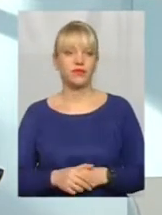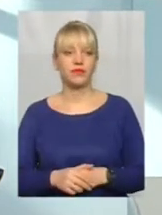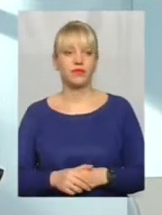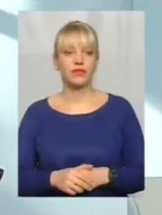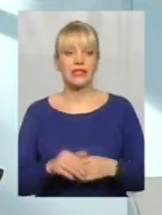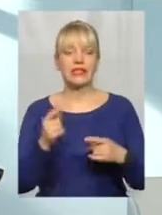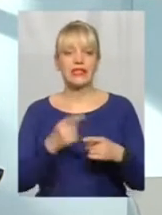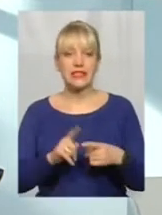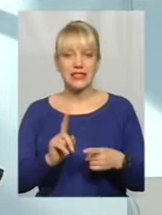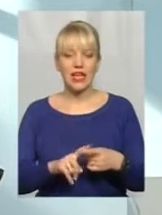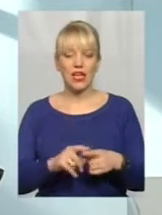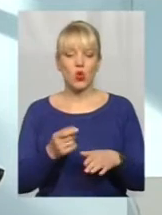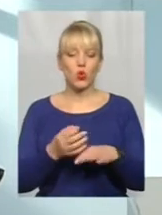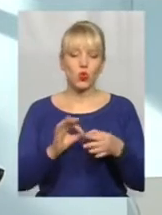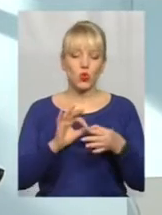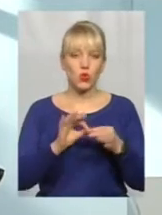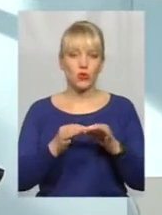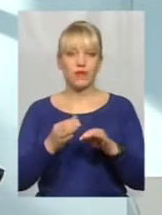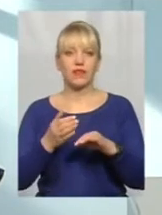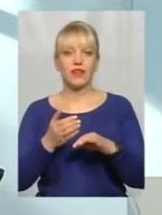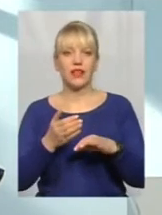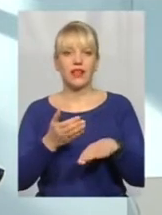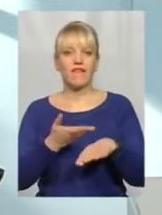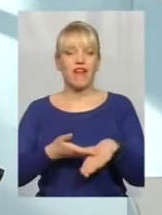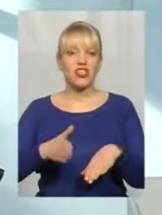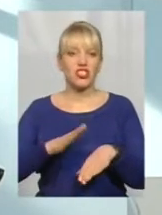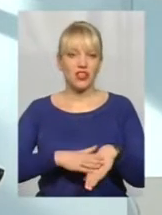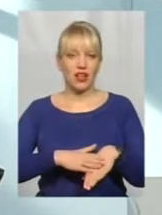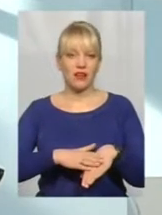дуже важка і тривала праця.